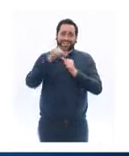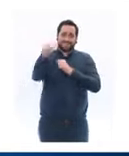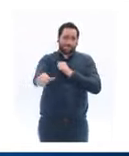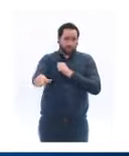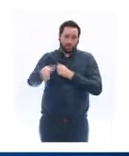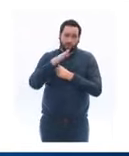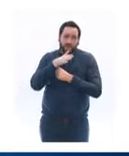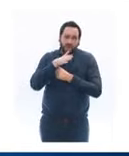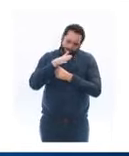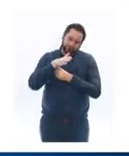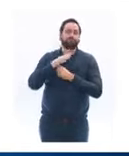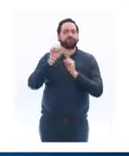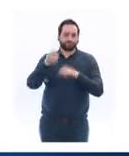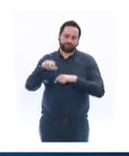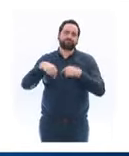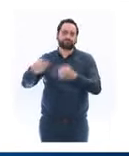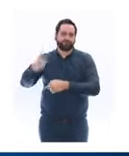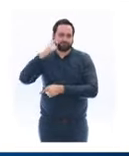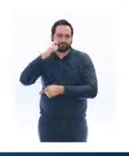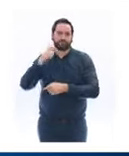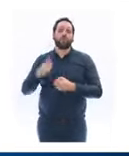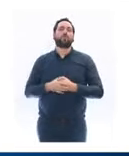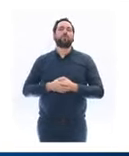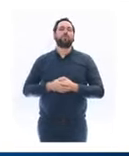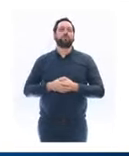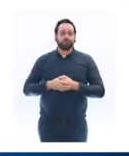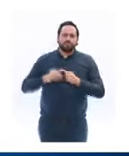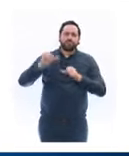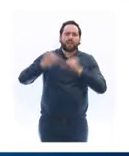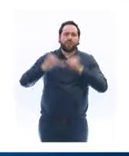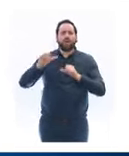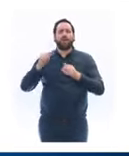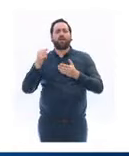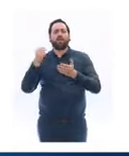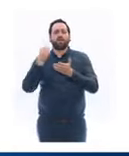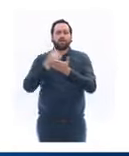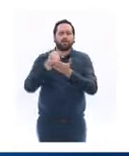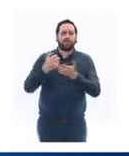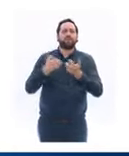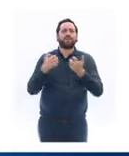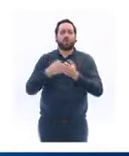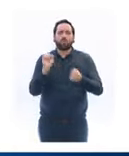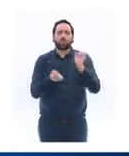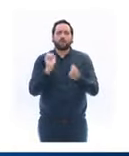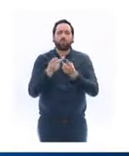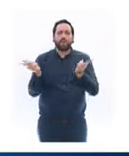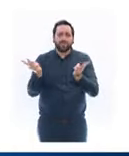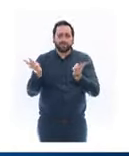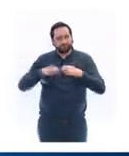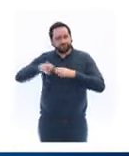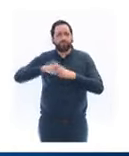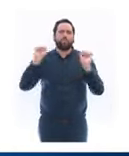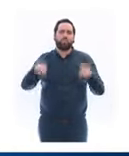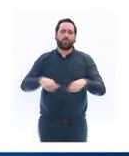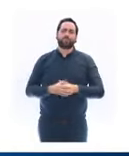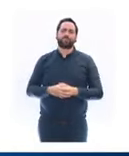à un examen ou à un concours, par exemple, les examens du permis de conduire. Et donc, par différence, tous